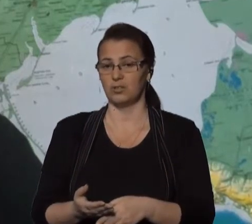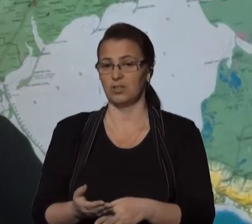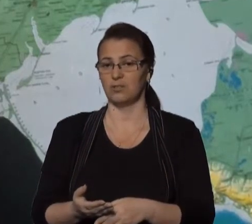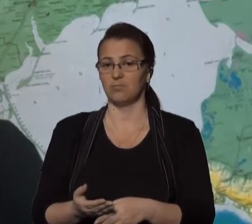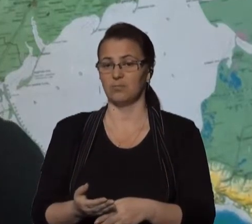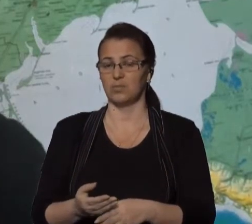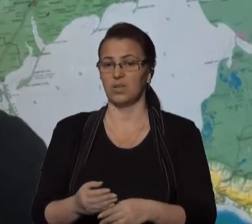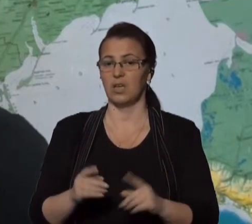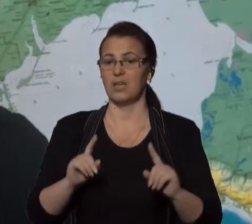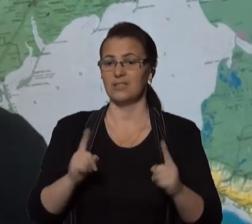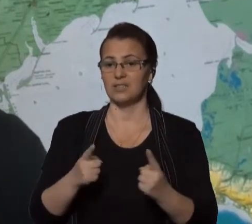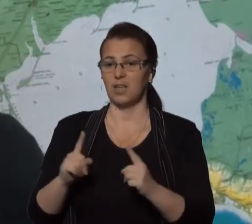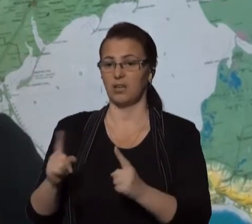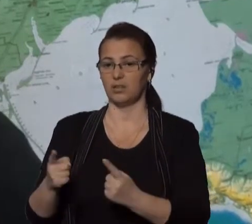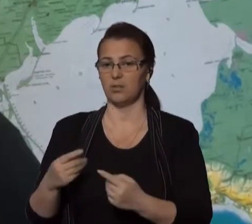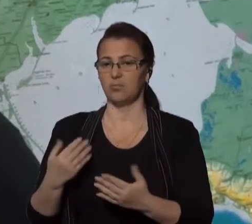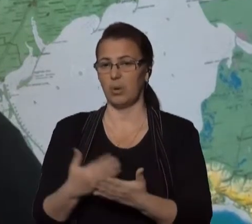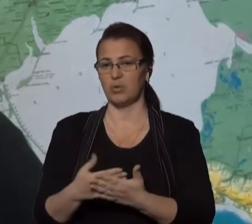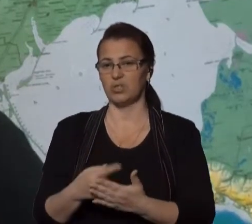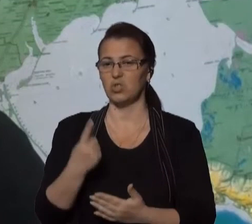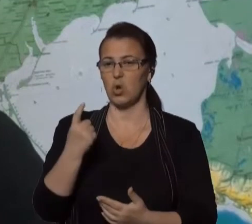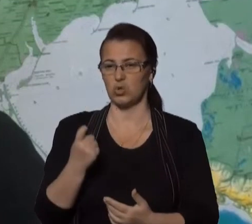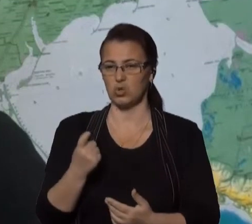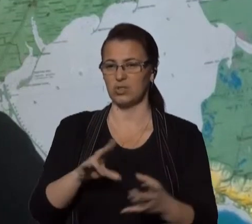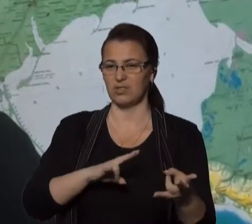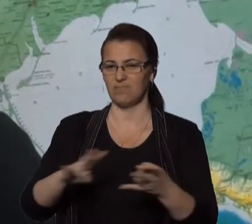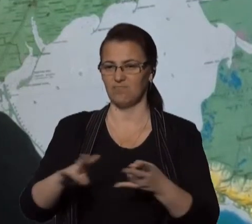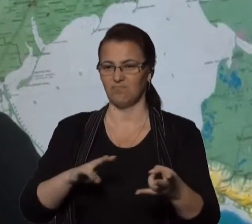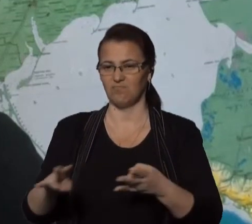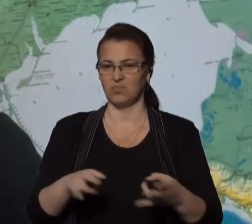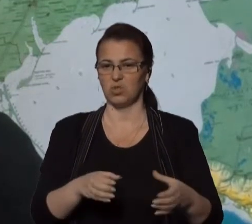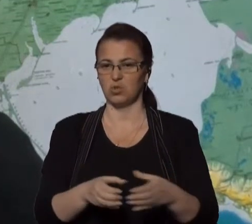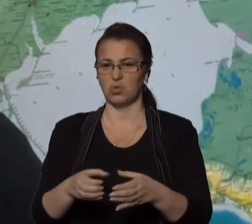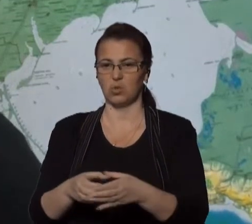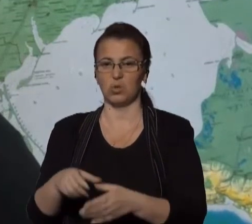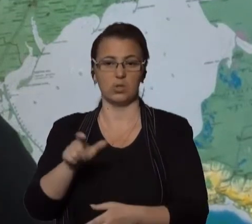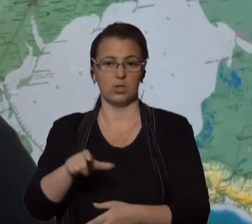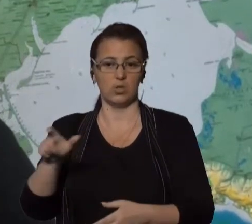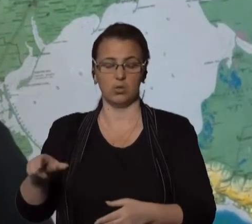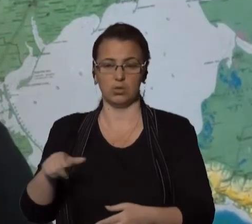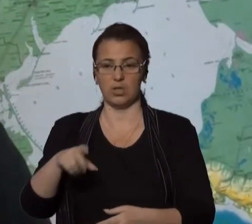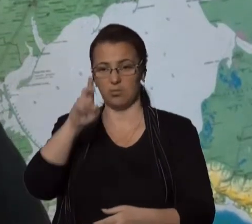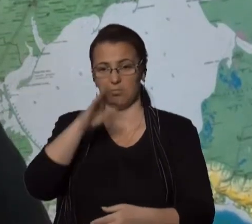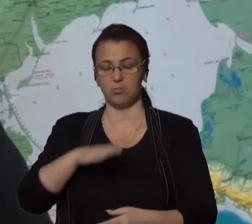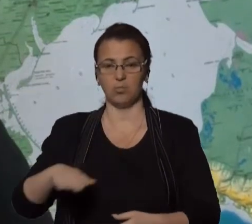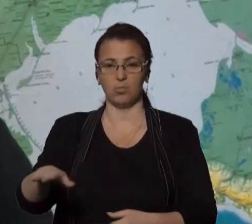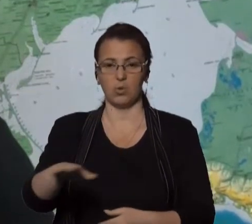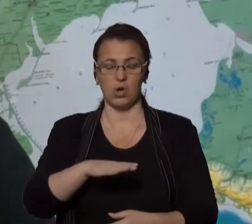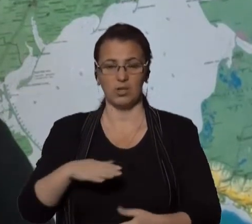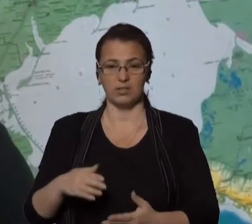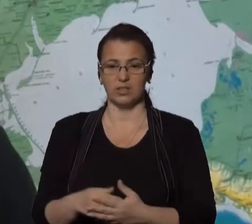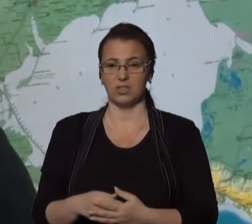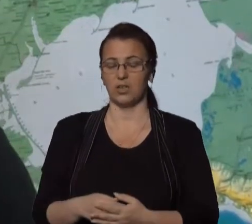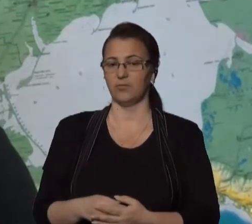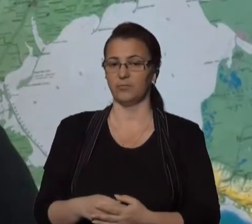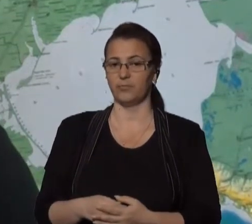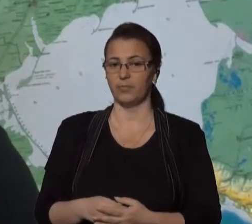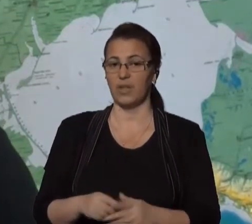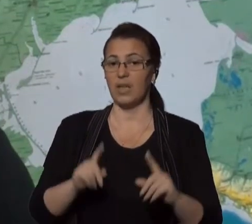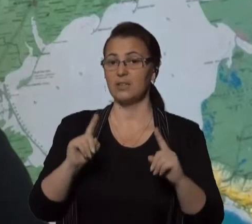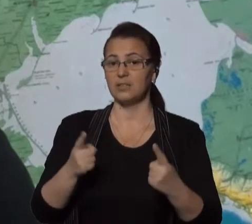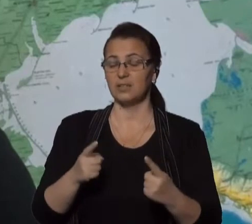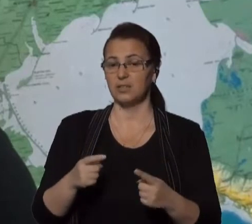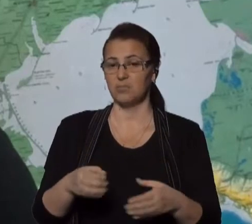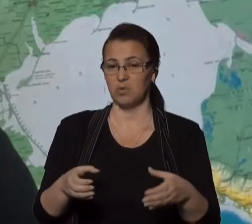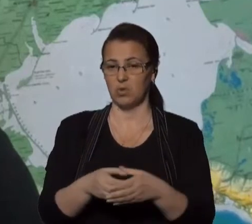вже близько сотні ДРГ по всій території нашої держави. Наприклад, маю найсвіжіші дані щодо затримання